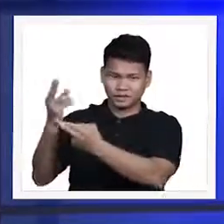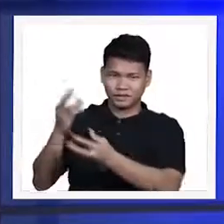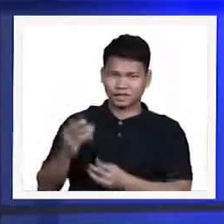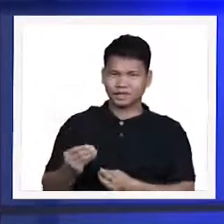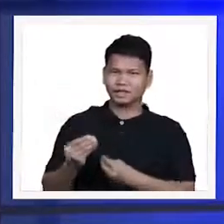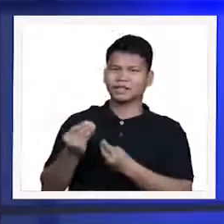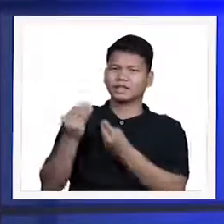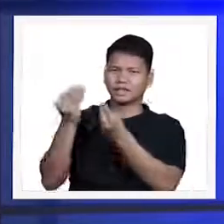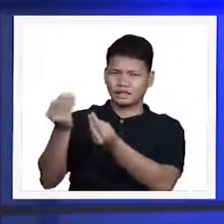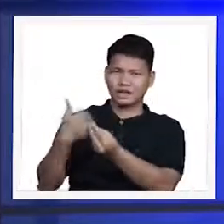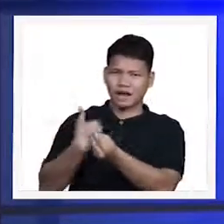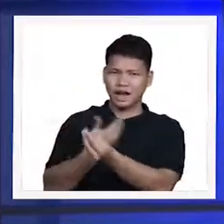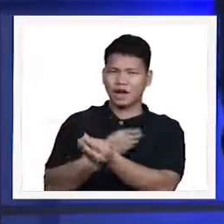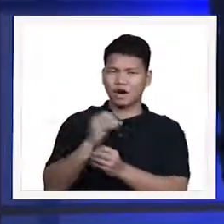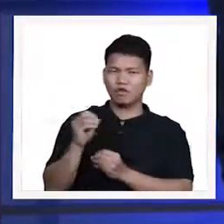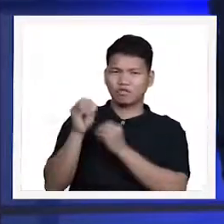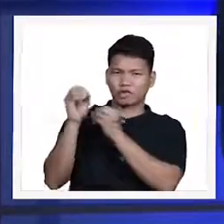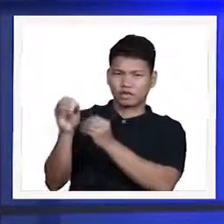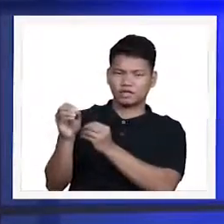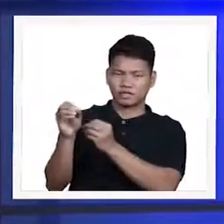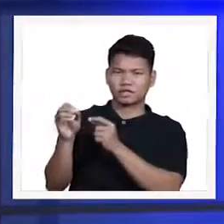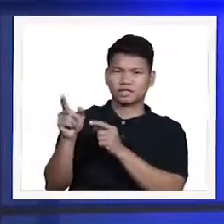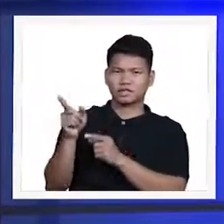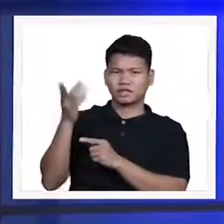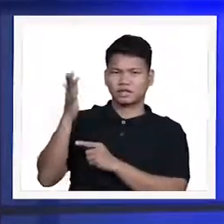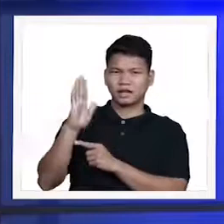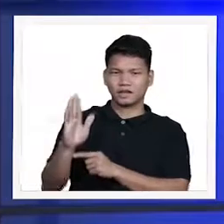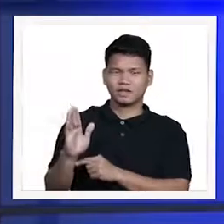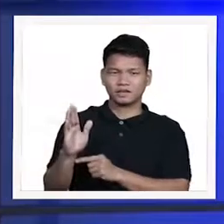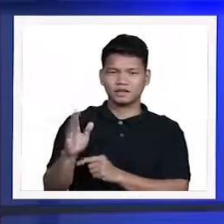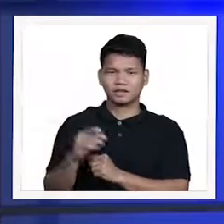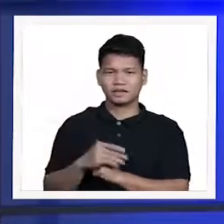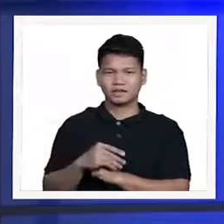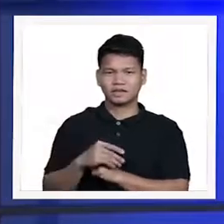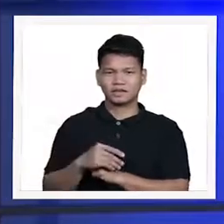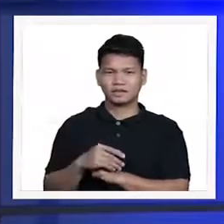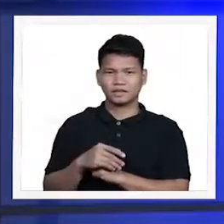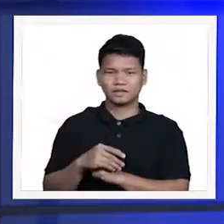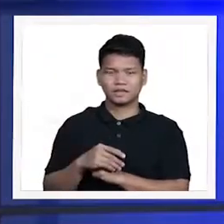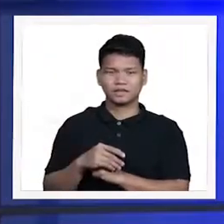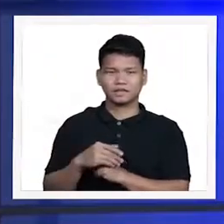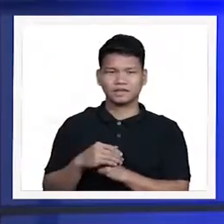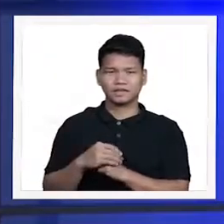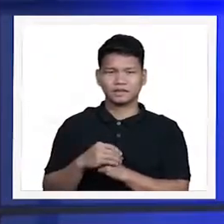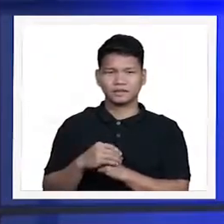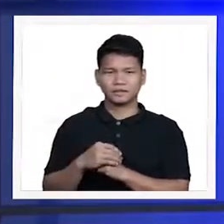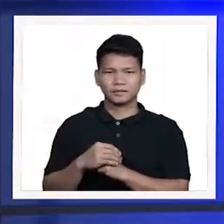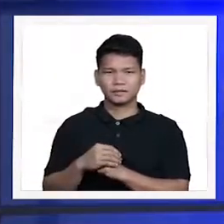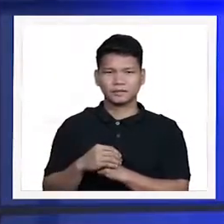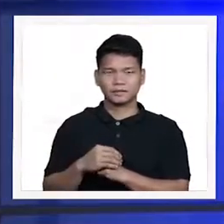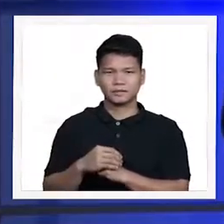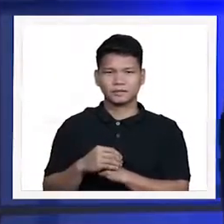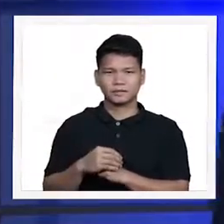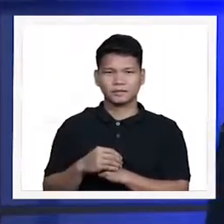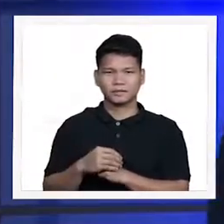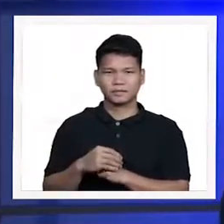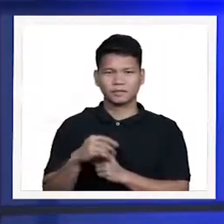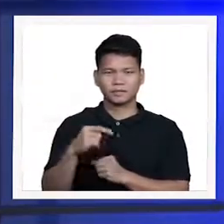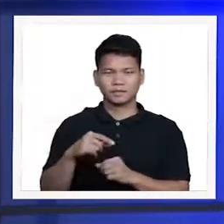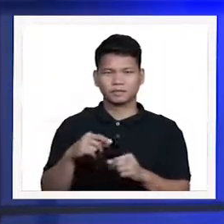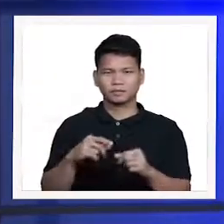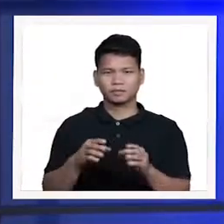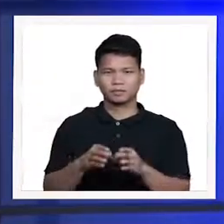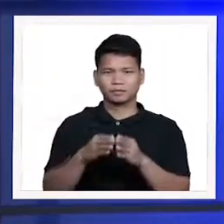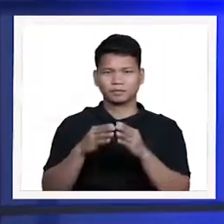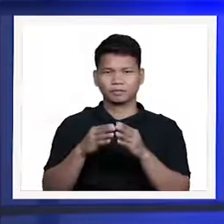ng ating offering sa ating Diyos anong sabi po ni Apostle